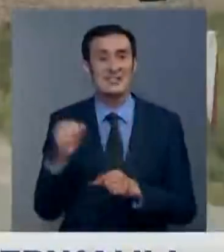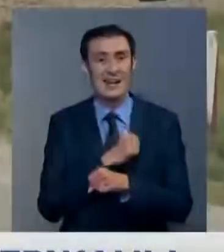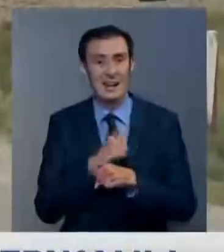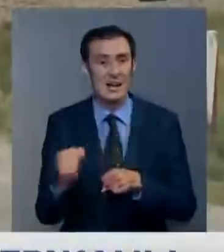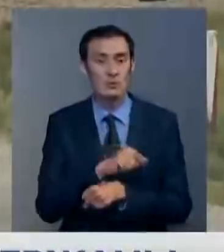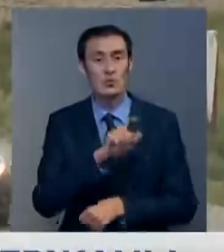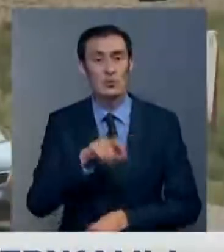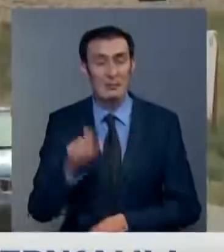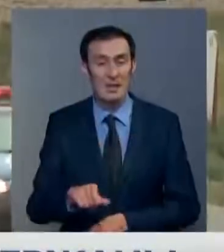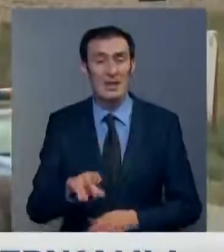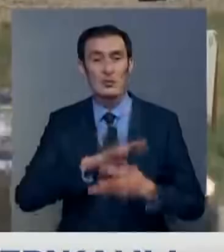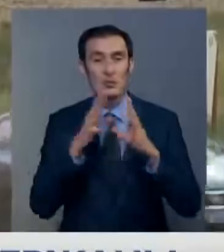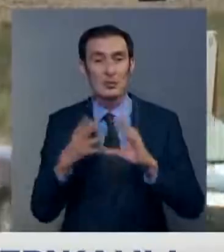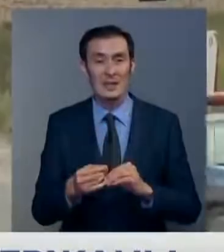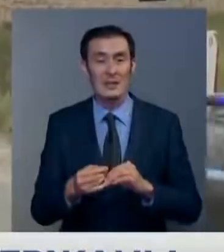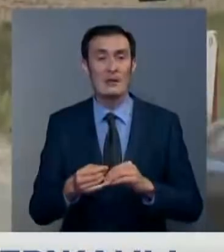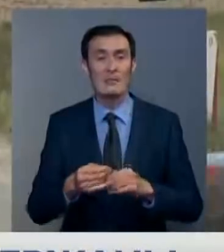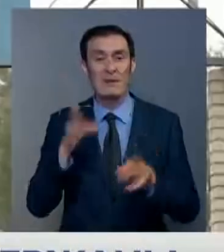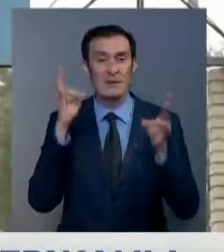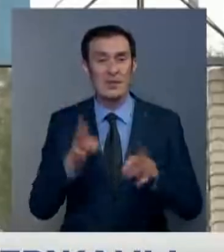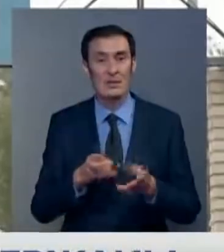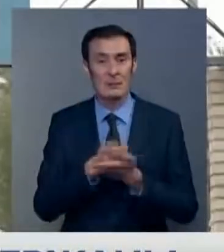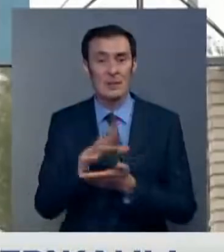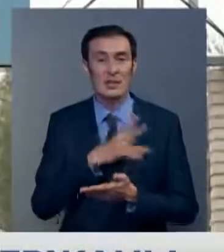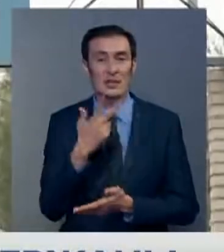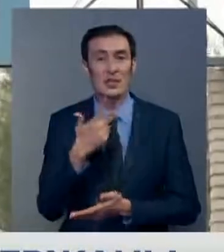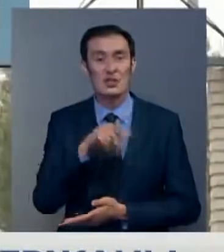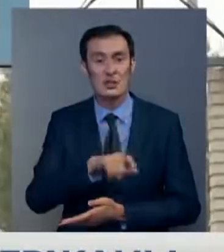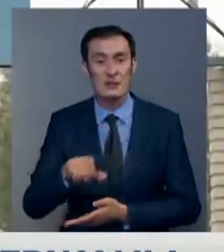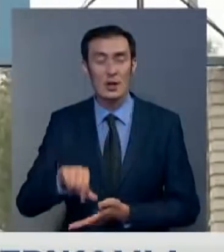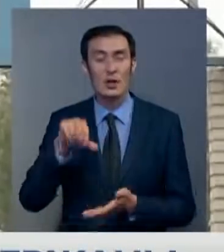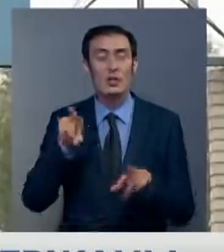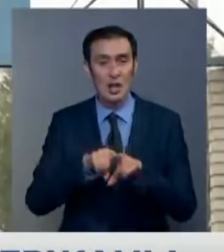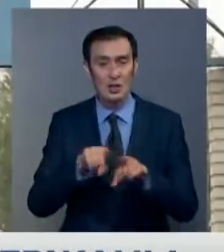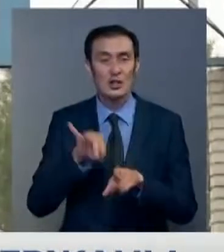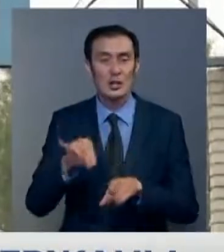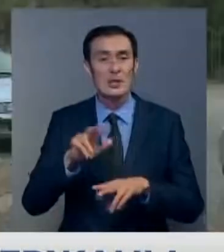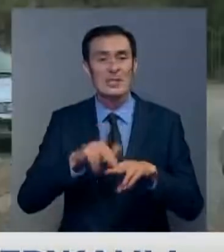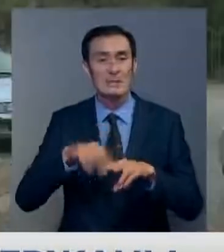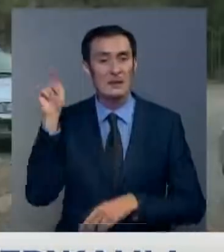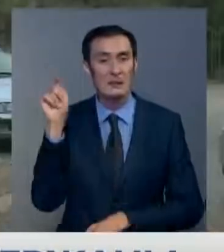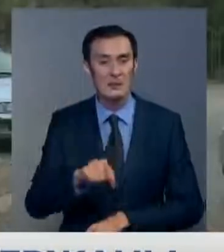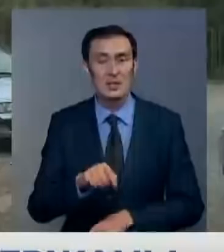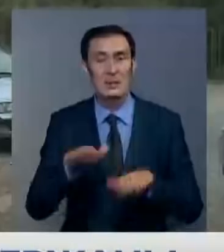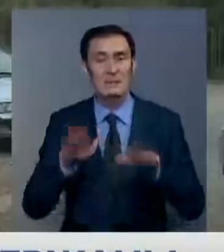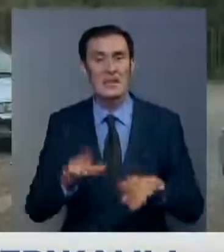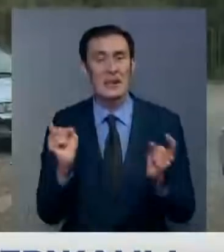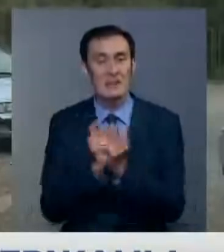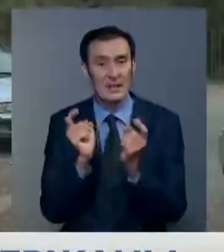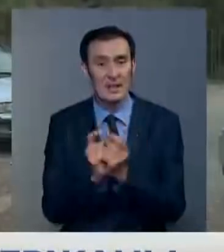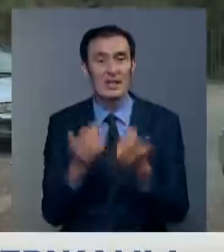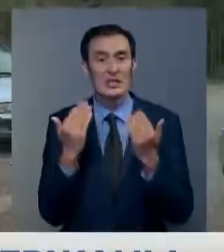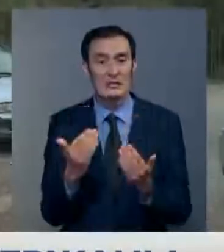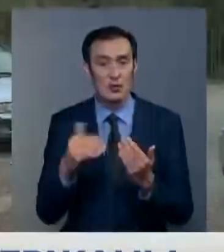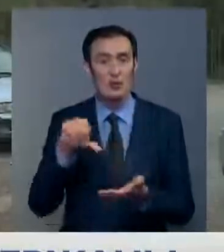между местными жителями. В результате телесные повреждения получили три человека, в том числе участковый инспектор, прибывший на место конфликта.